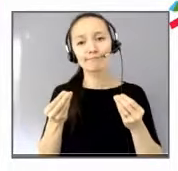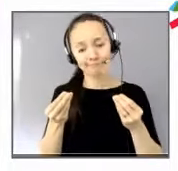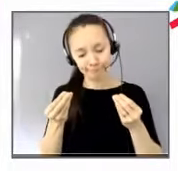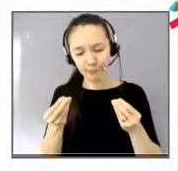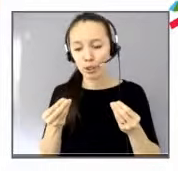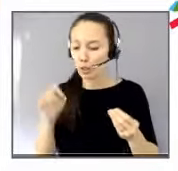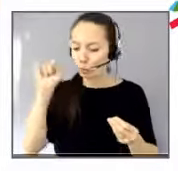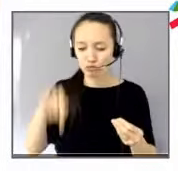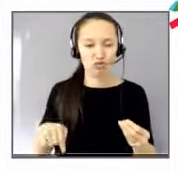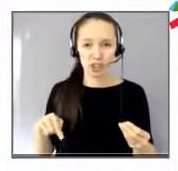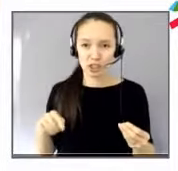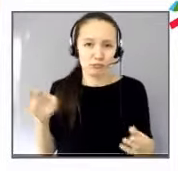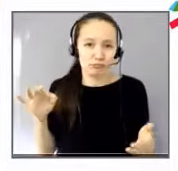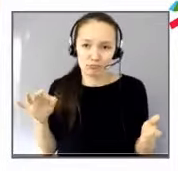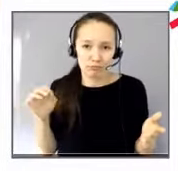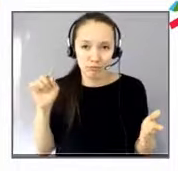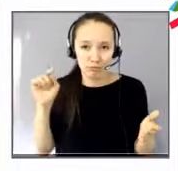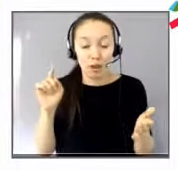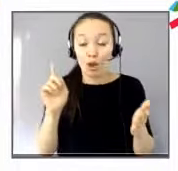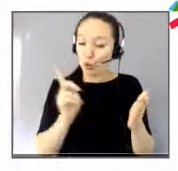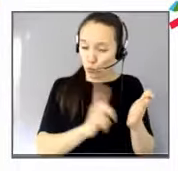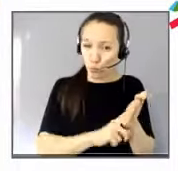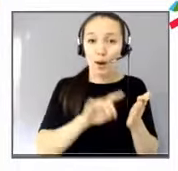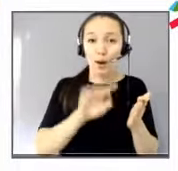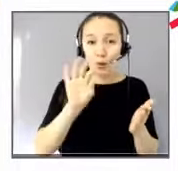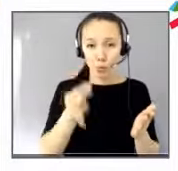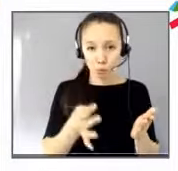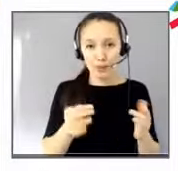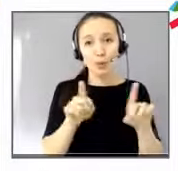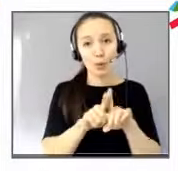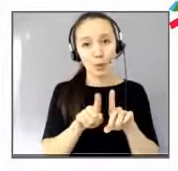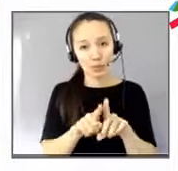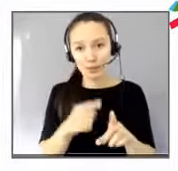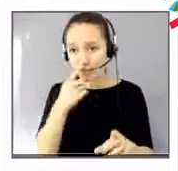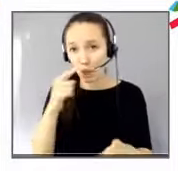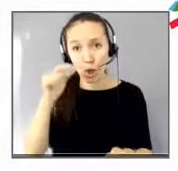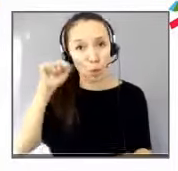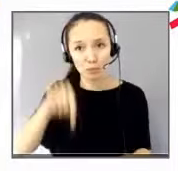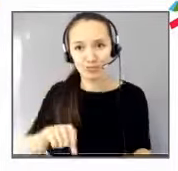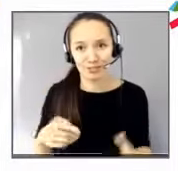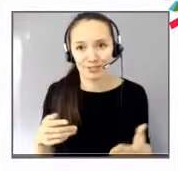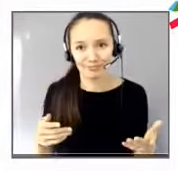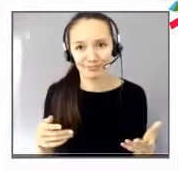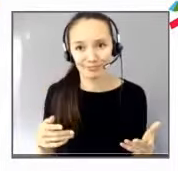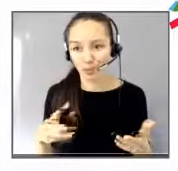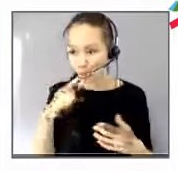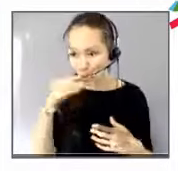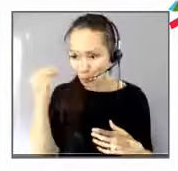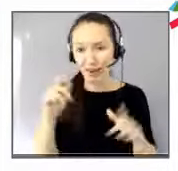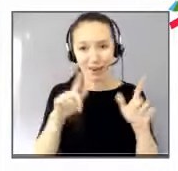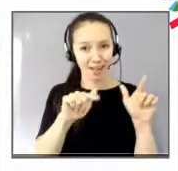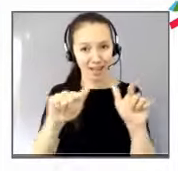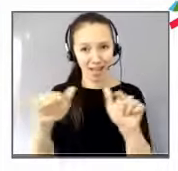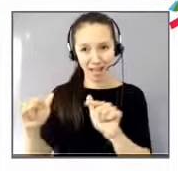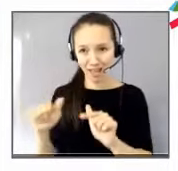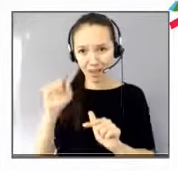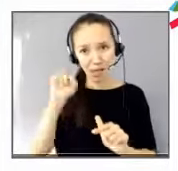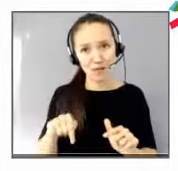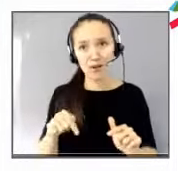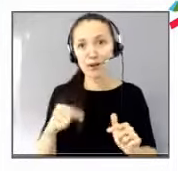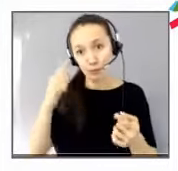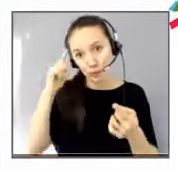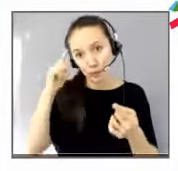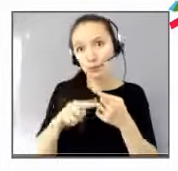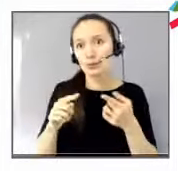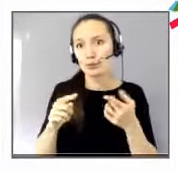un droit, mais ça devient un devoir des êtres humains s'ils veulent éviter ce qu